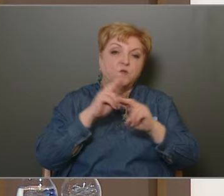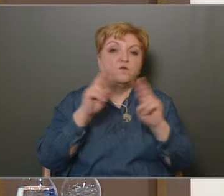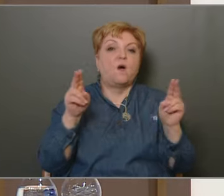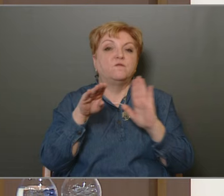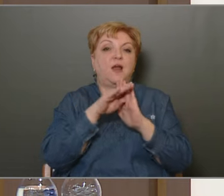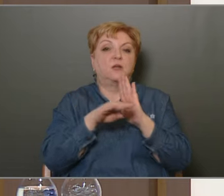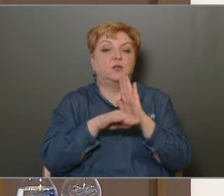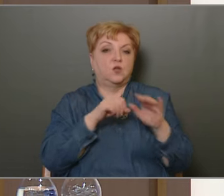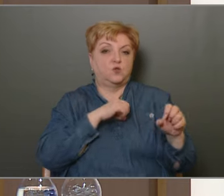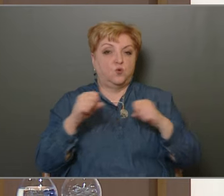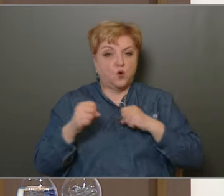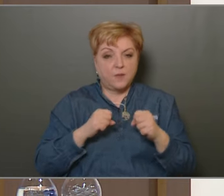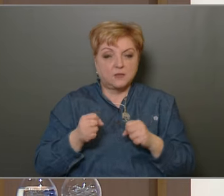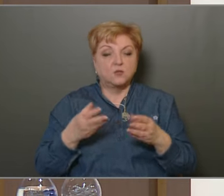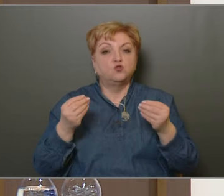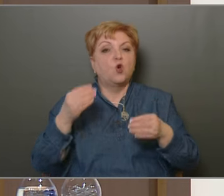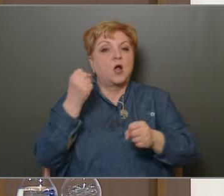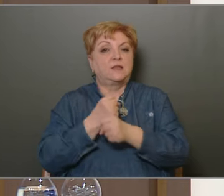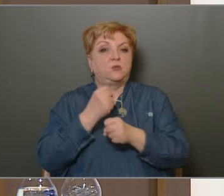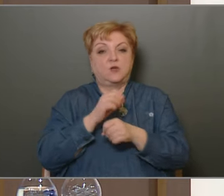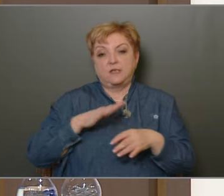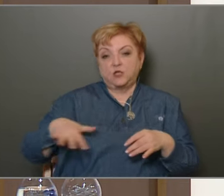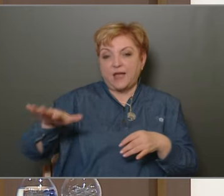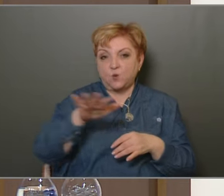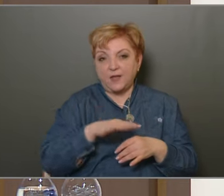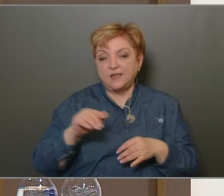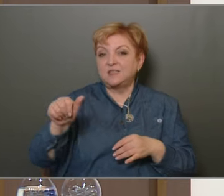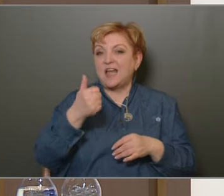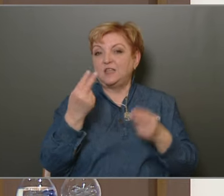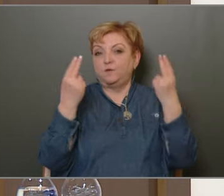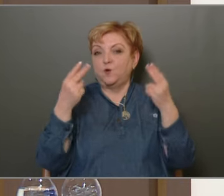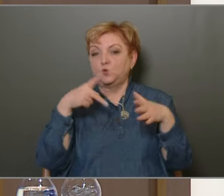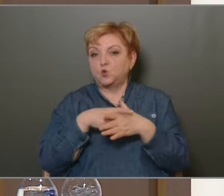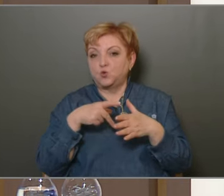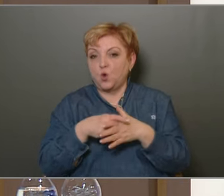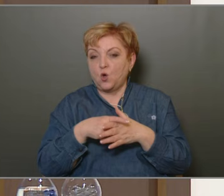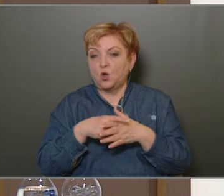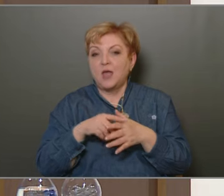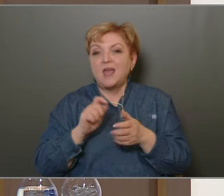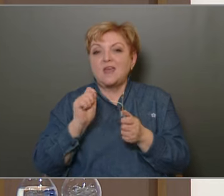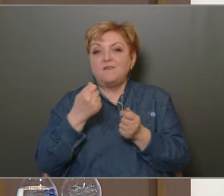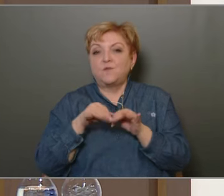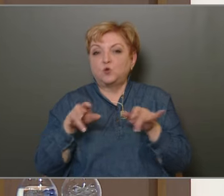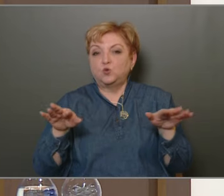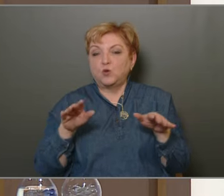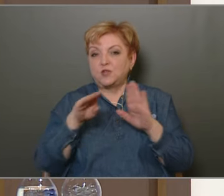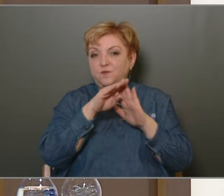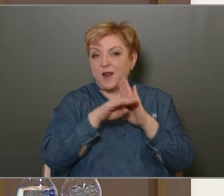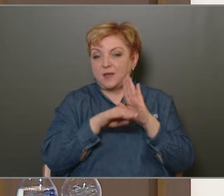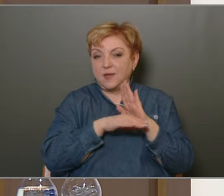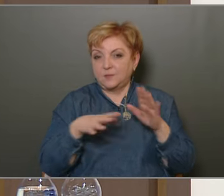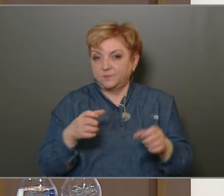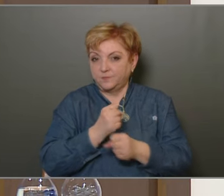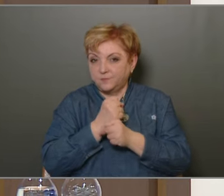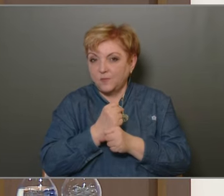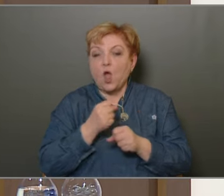feladat az önkormányzatnak, és sokat teszünk is ezen a területen. Az egyik fontos dolog, hogy ennek az infrastruktúrális feltételeknek a megteremtés, amit